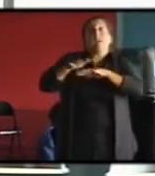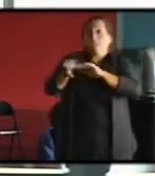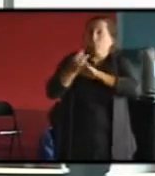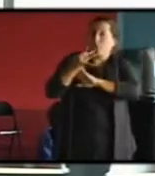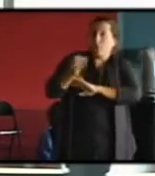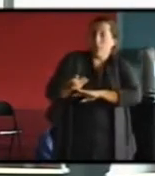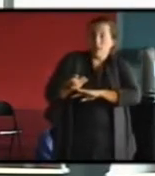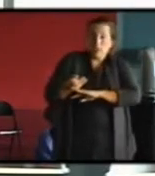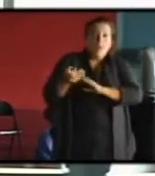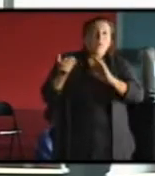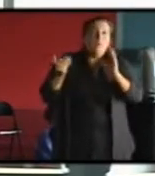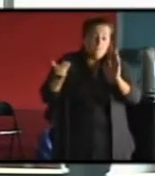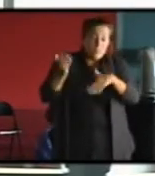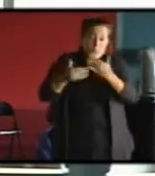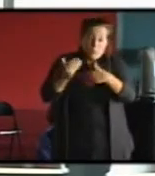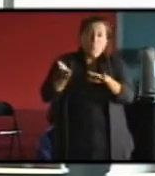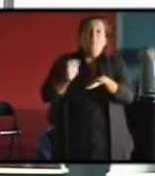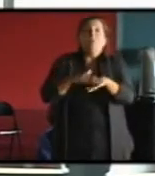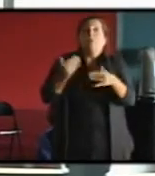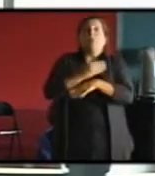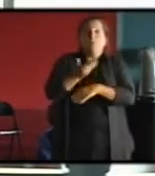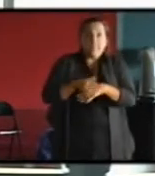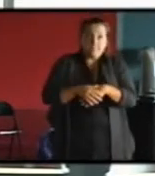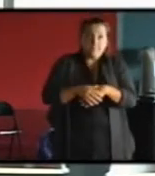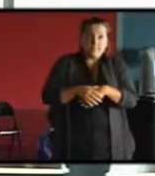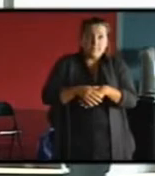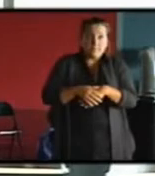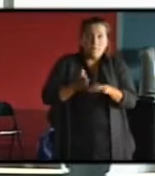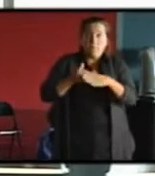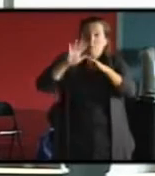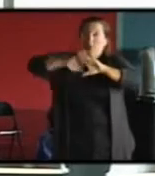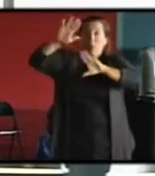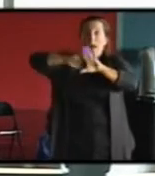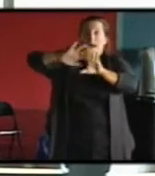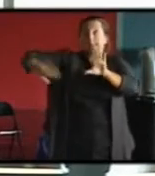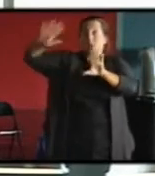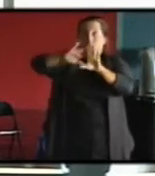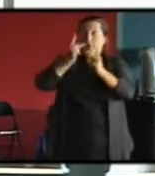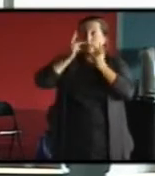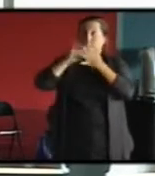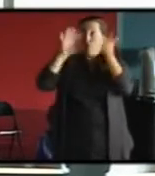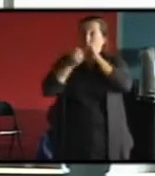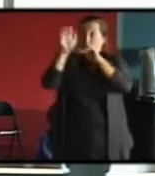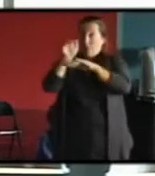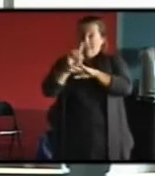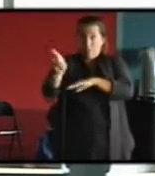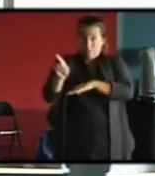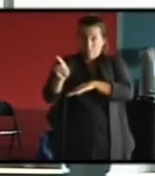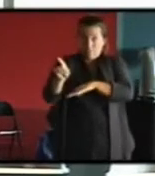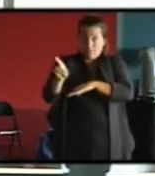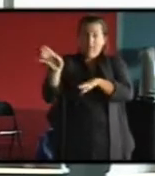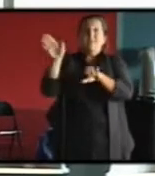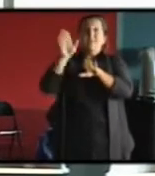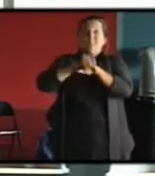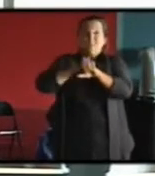finalement, on a fait, ce qui a été fait, c'est pas d'isolation par l'extérieur devant et on a